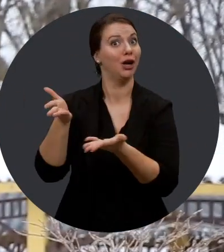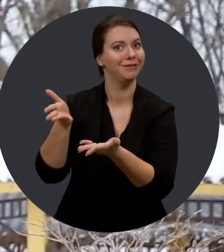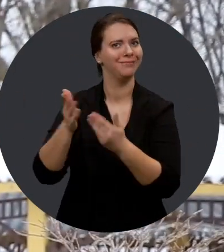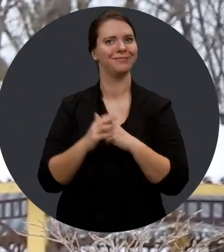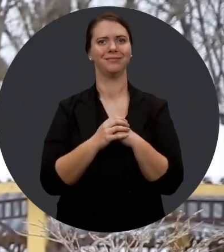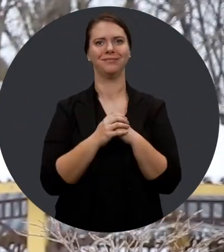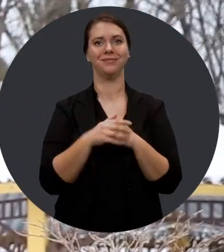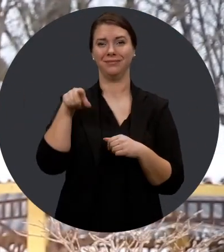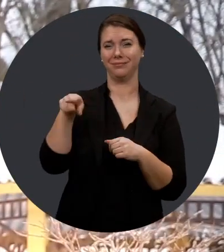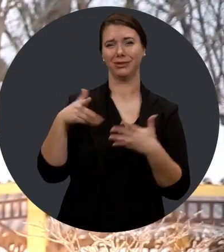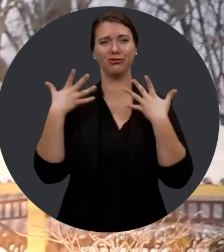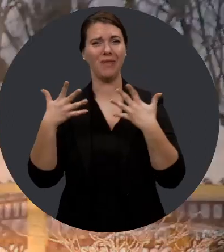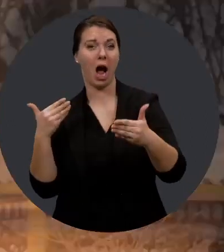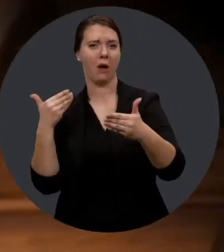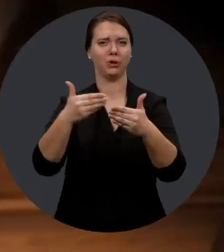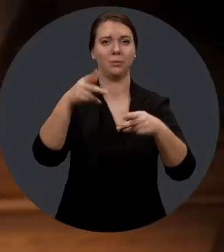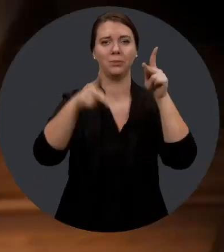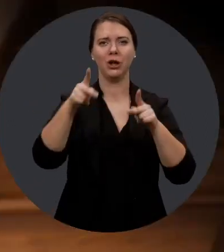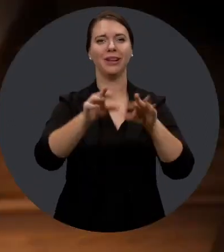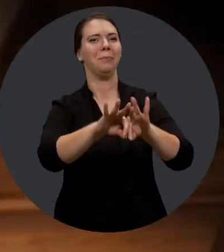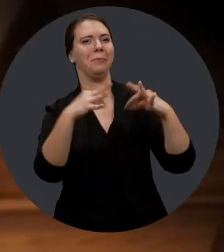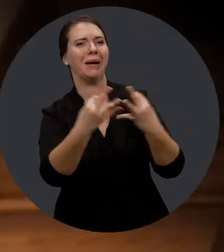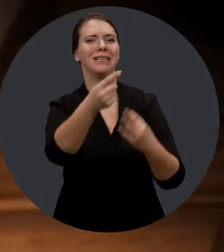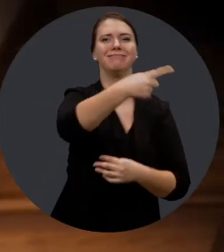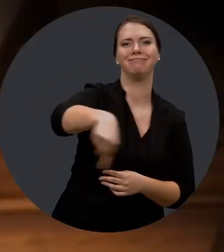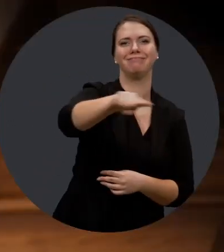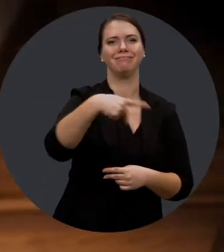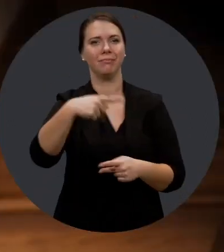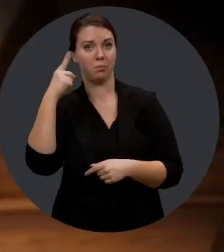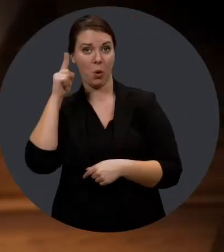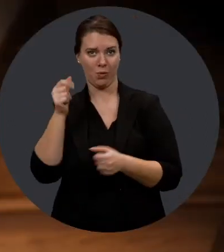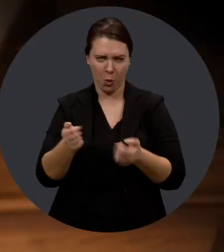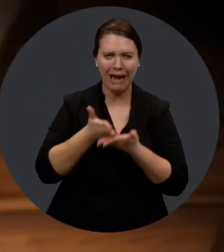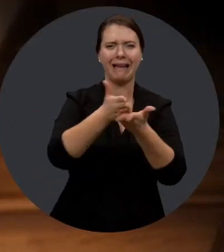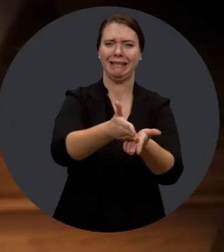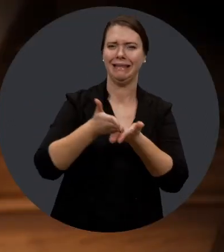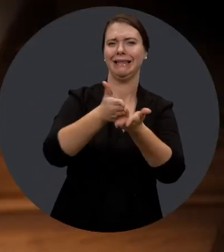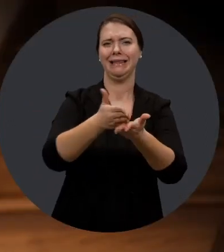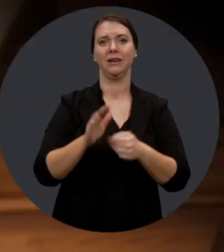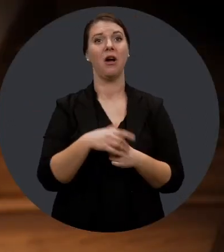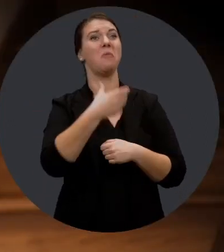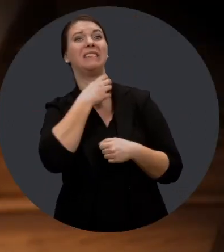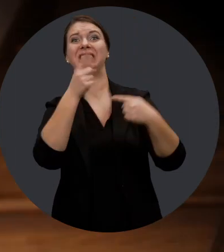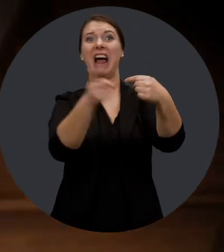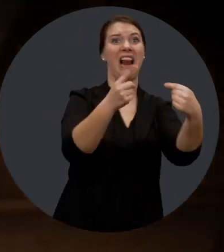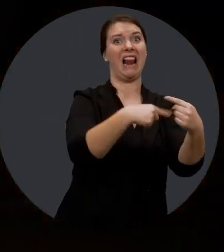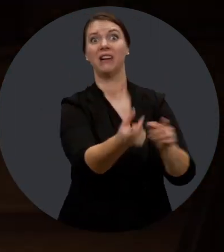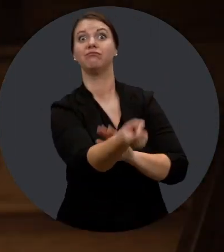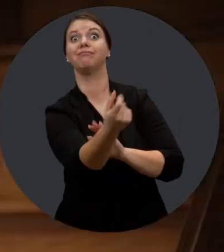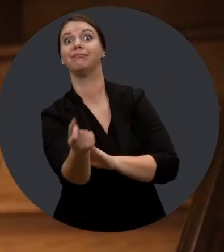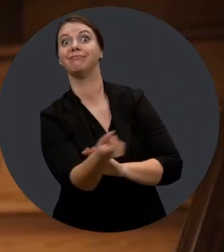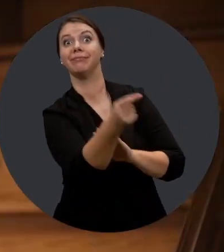Le projet « Virage inclusif » est né en fait parce qu'on était un organisme qui était approché souvent par les personnes, leur